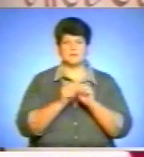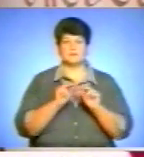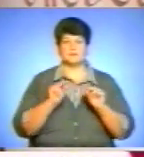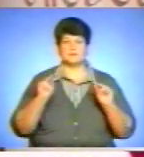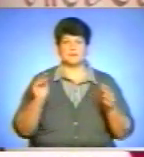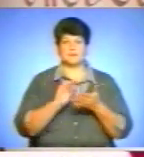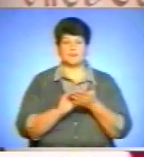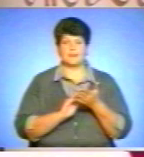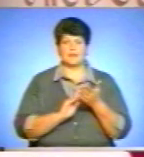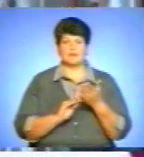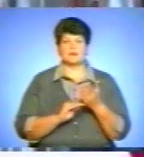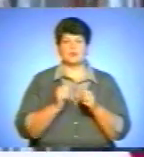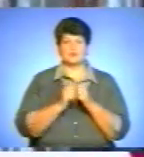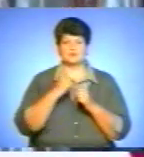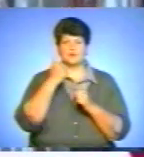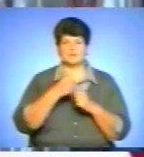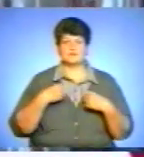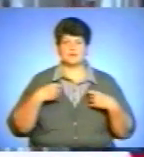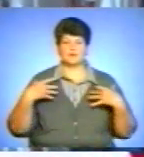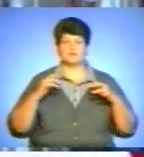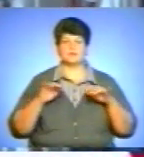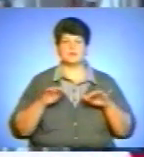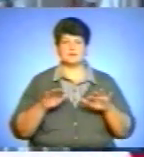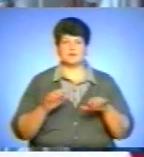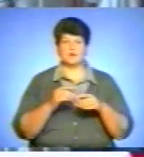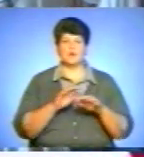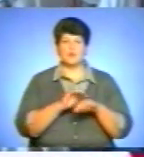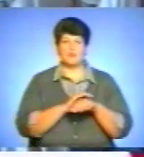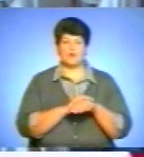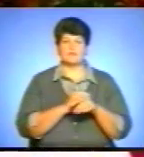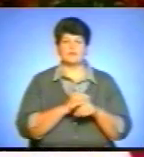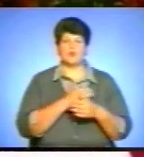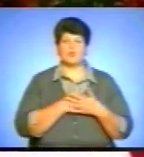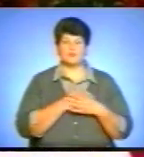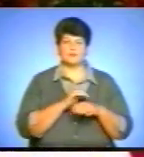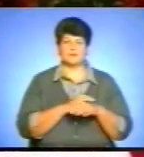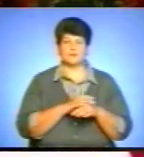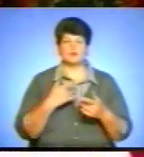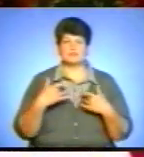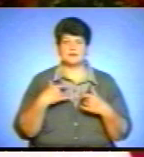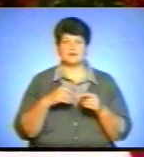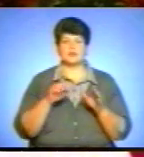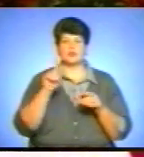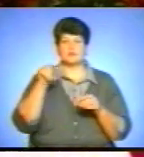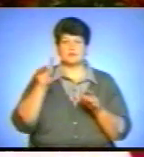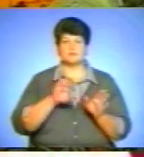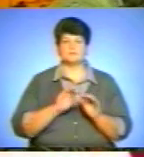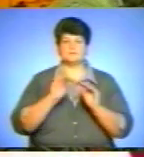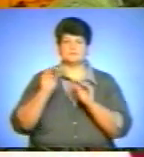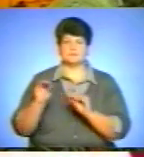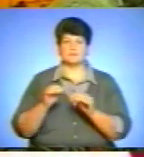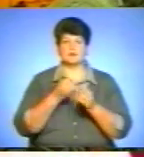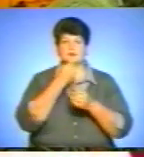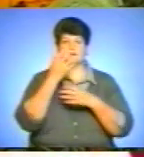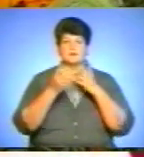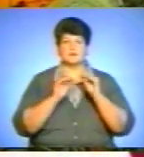щорічно, святковим дійством осінній засів, любові і добра. Крім концертних номерів, традиційним стало покладання до портрету Сухомлинського